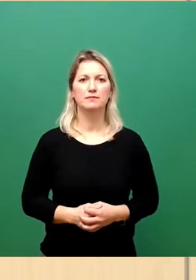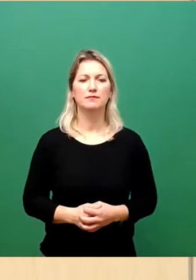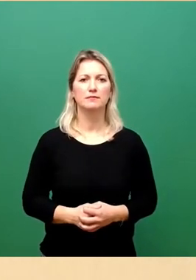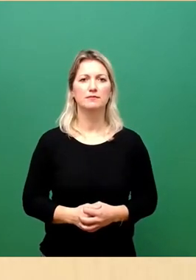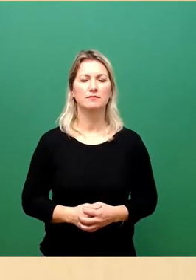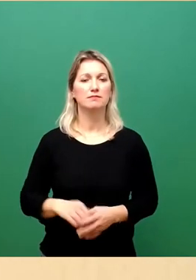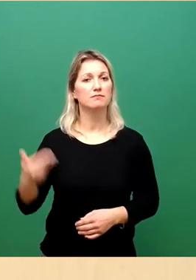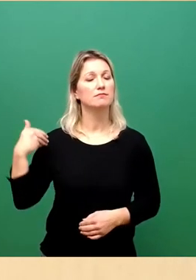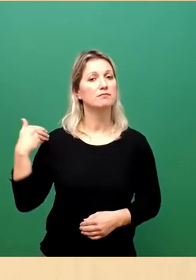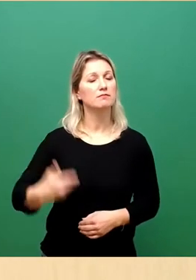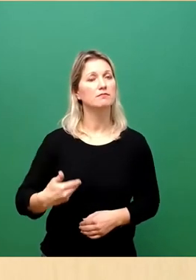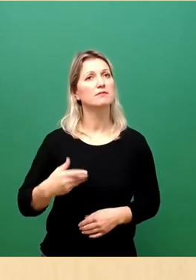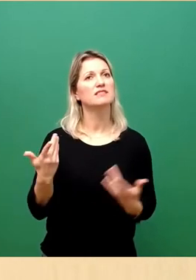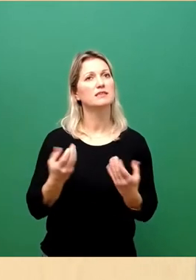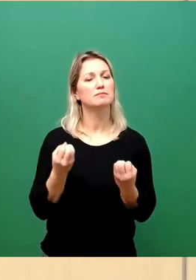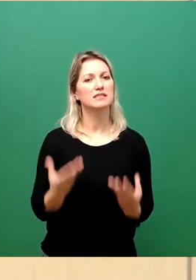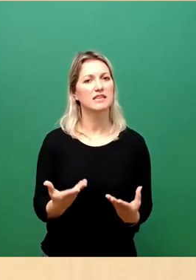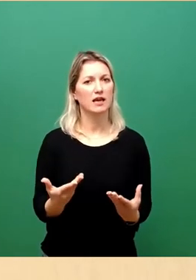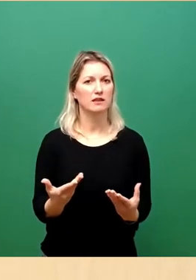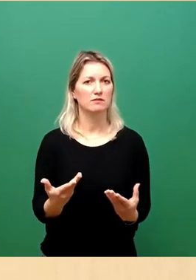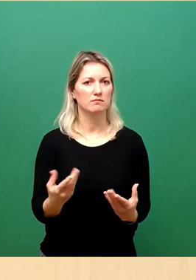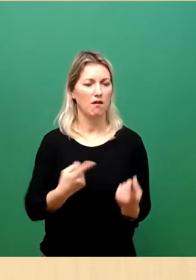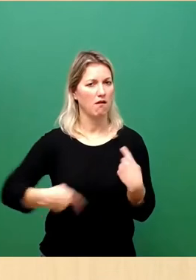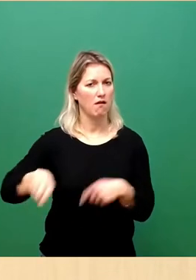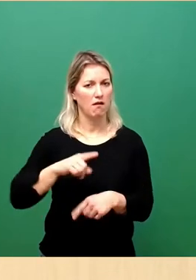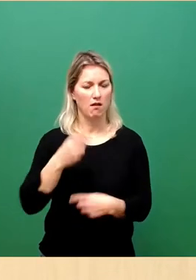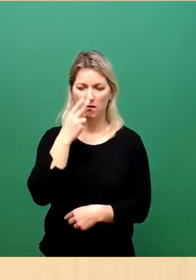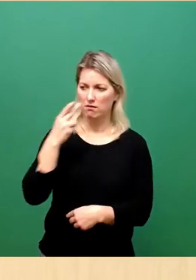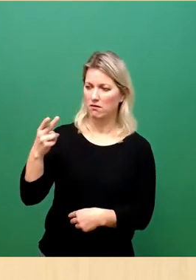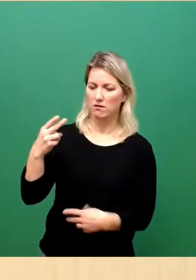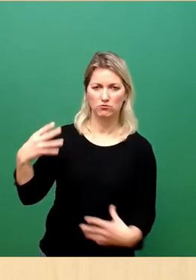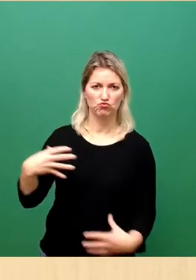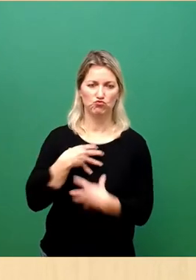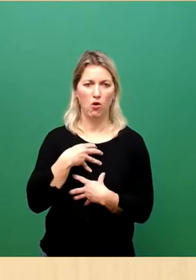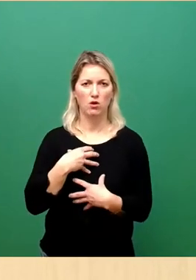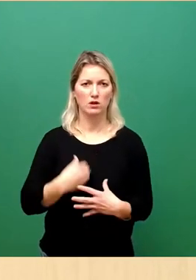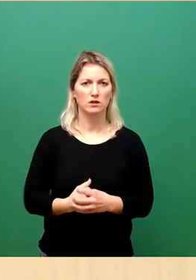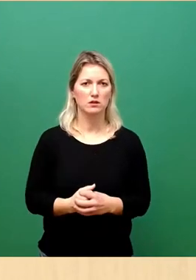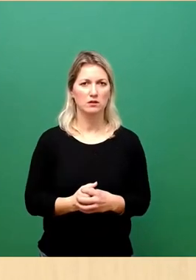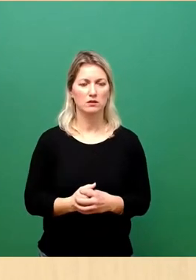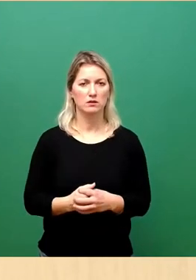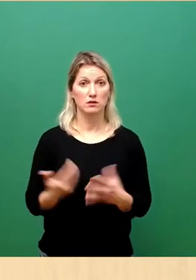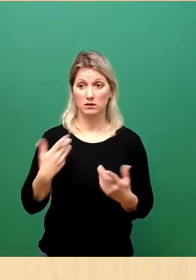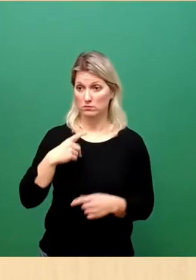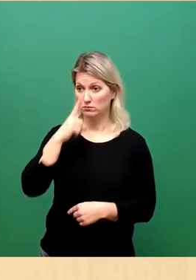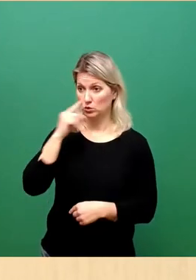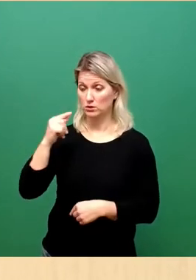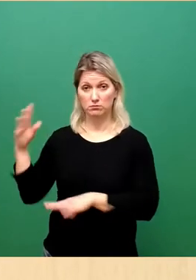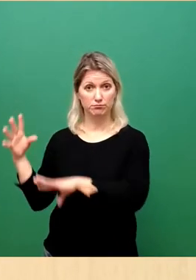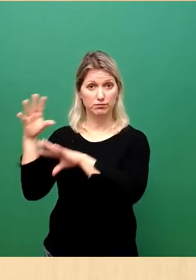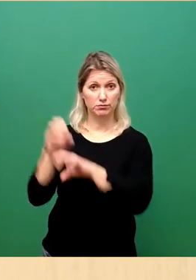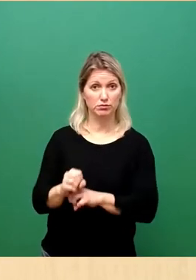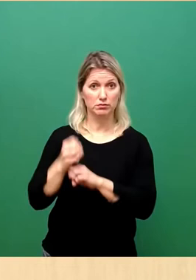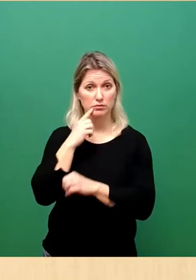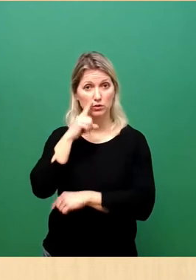Tage haben uns alle schockiert. Die Aggression Putins in der Ukraine hat uns die Schrecken des